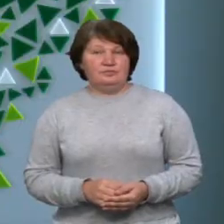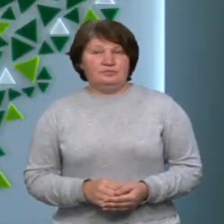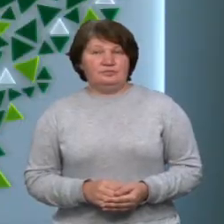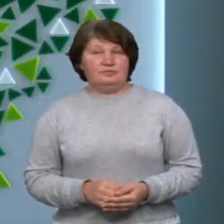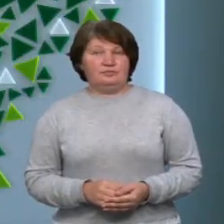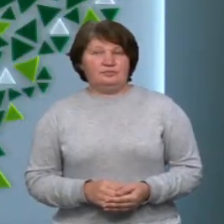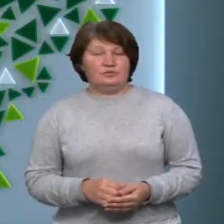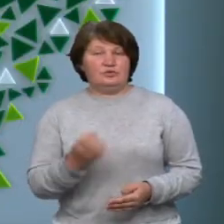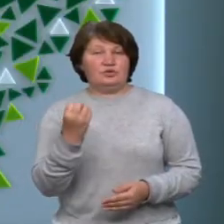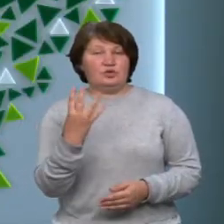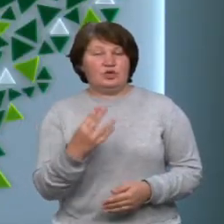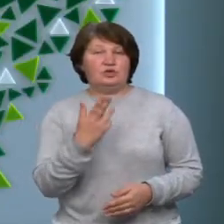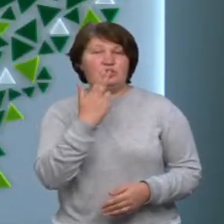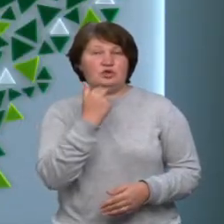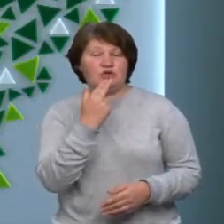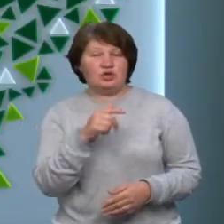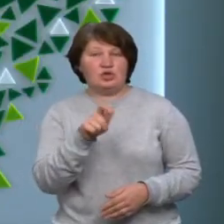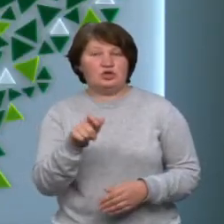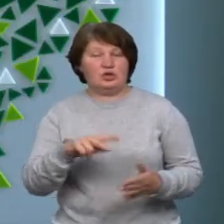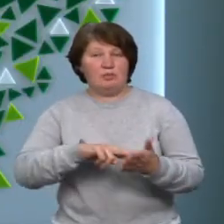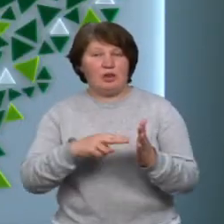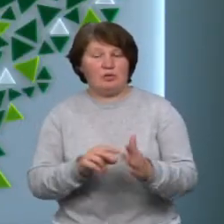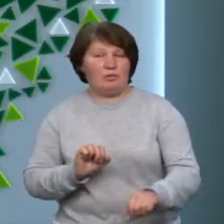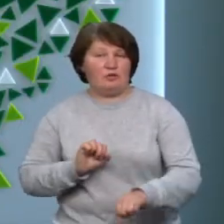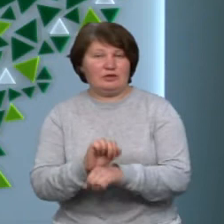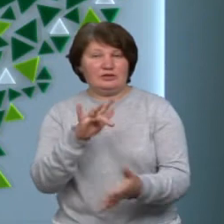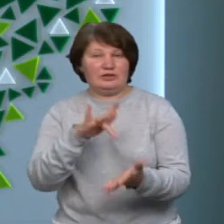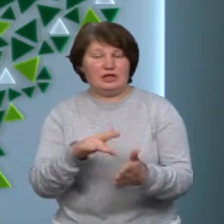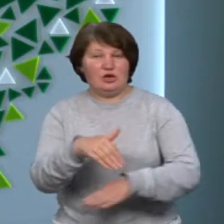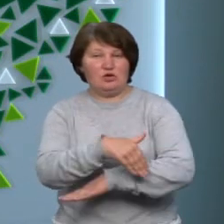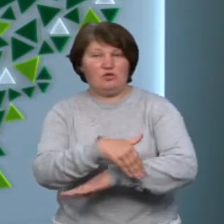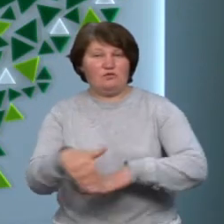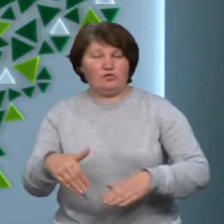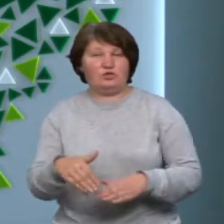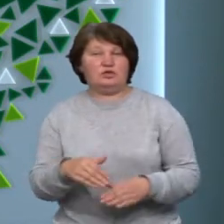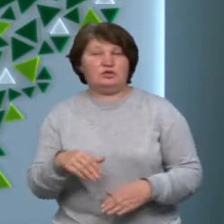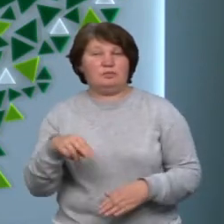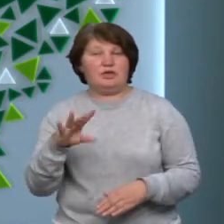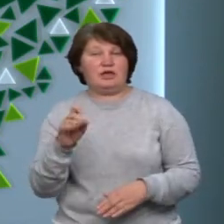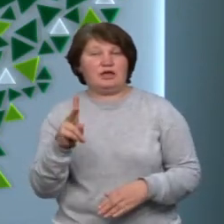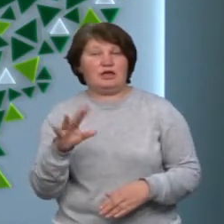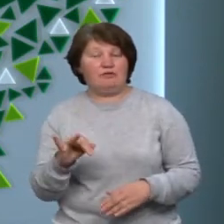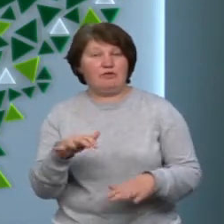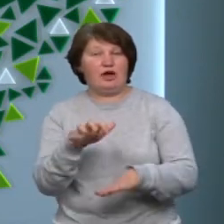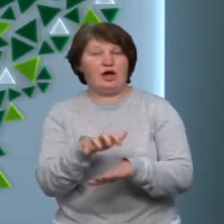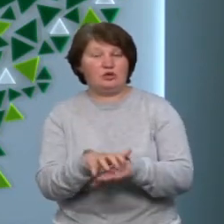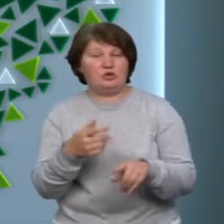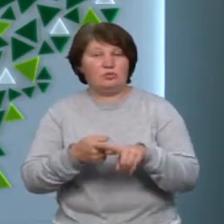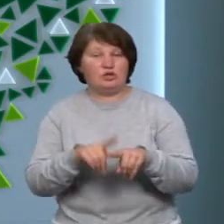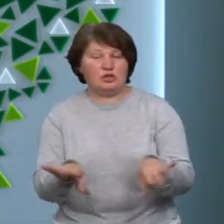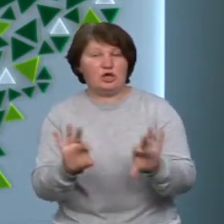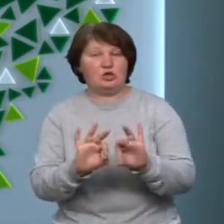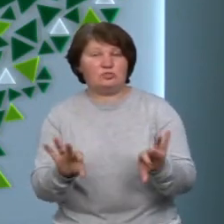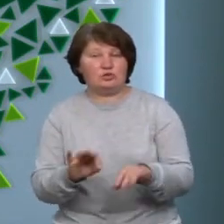14 червня жителі планують блокувати центральну вулицю мікрорайону Підгірки в Калоші. Про це кореспондентам Суспільного сьогодні